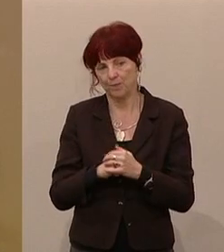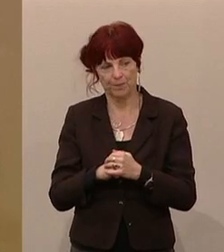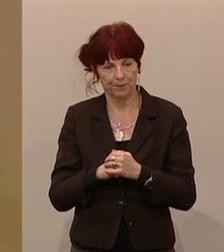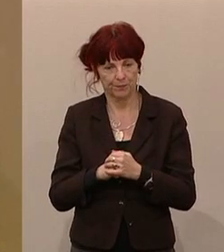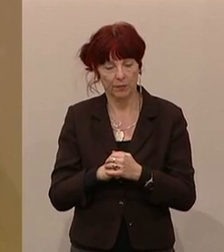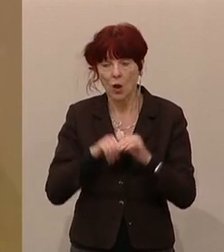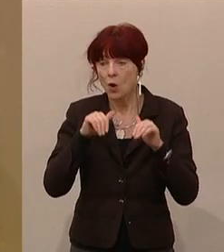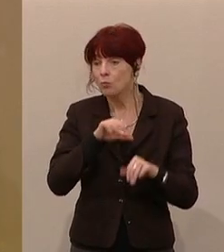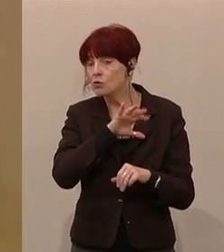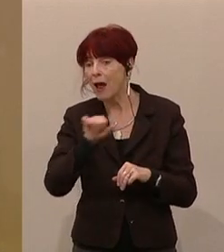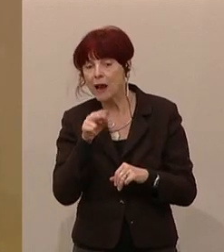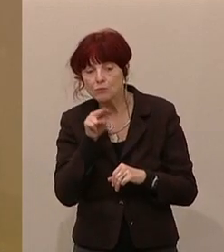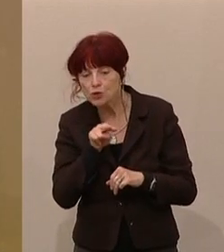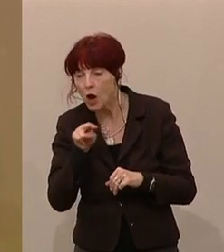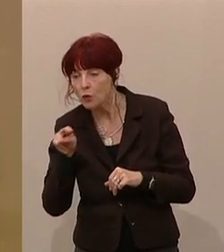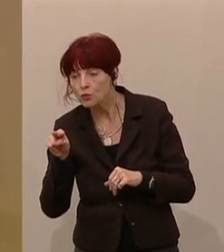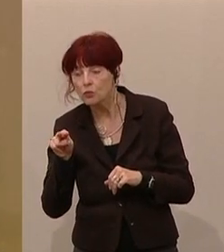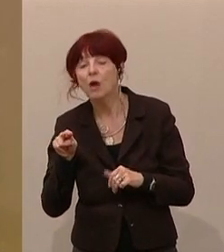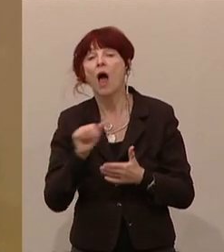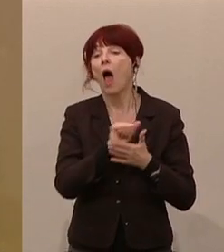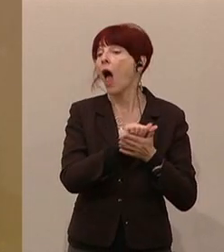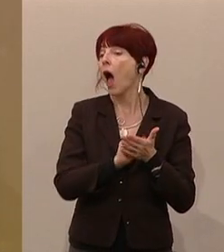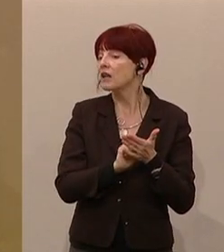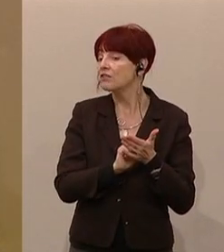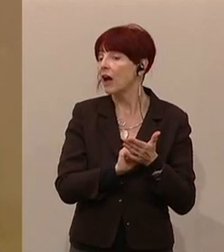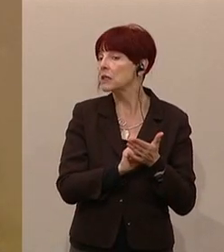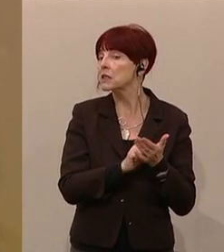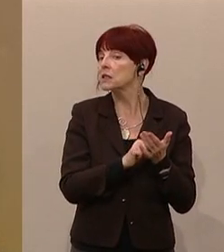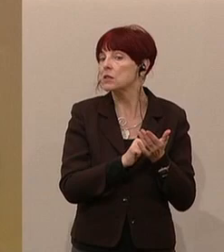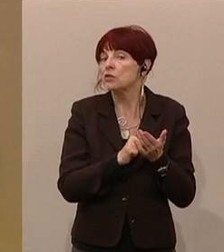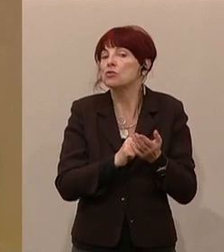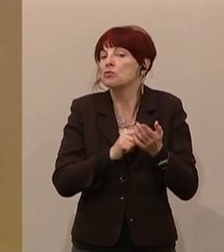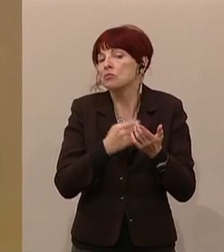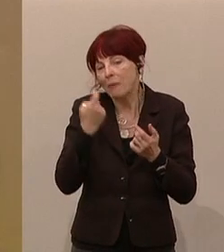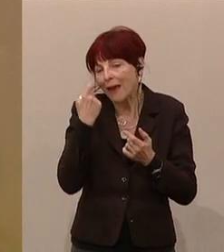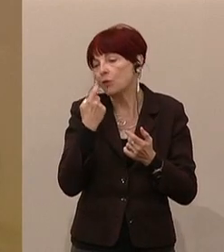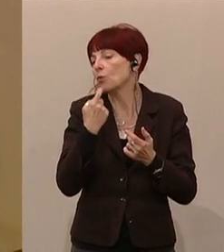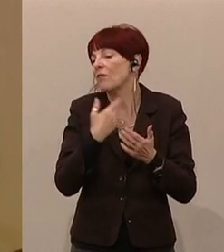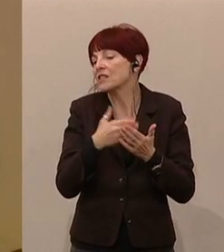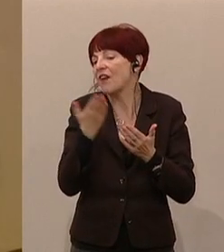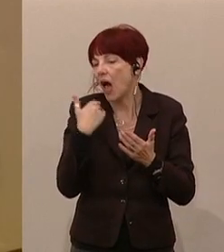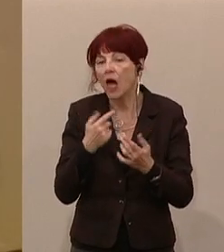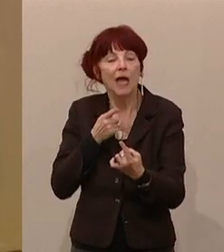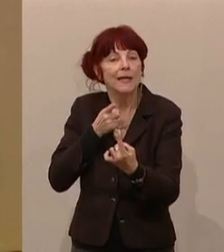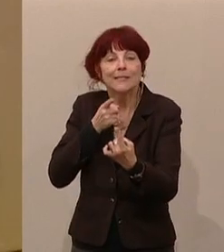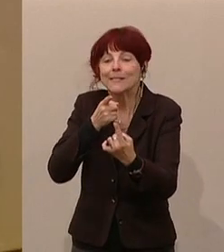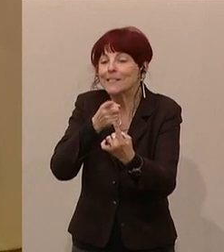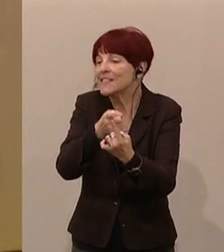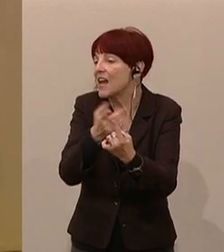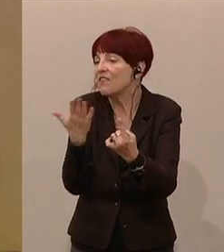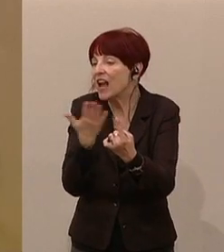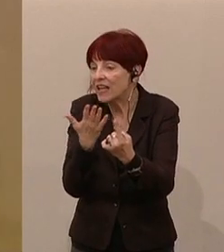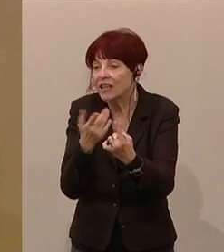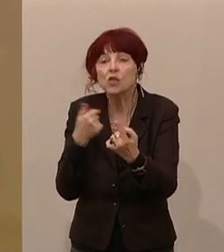betrachten, was war unser Anfangsstandpunkt, was ist das Ziel und mit welchen Maßnahmen